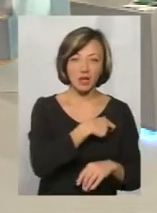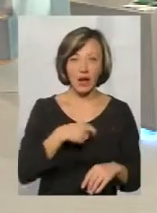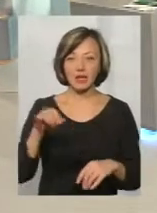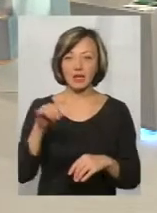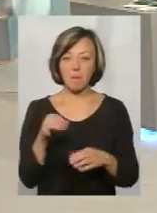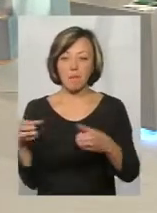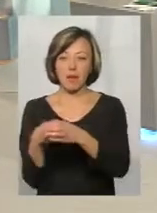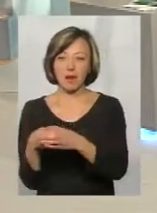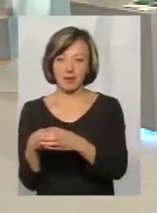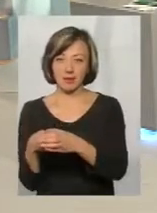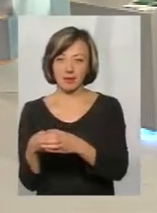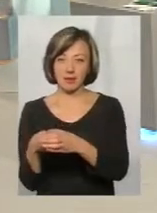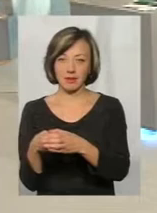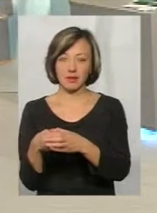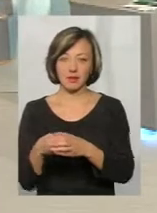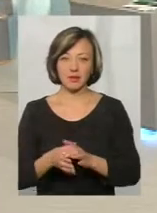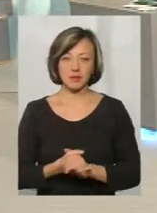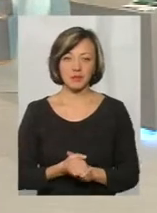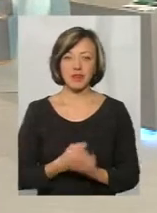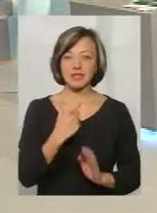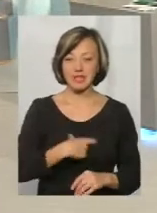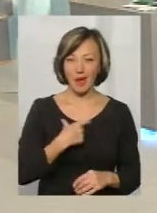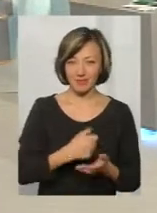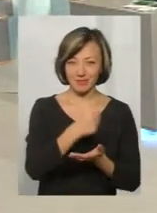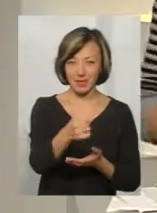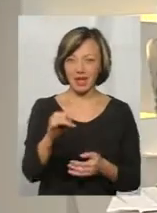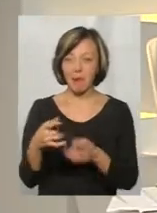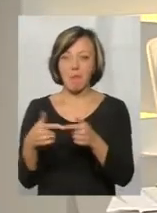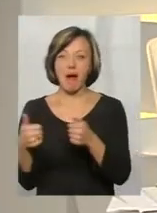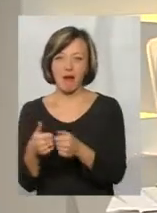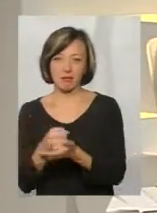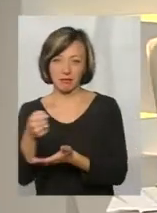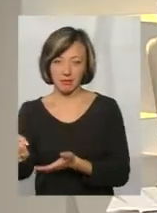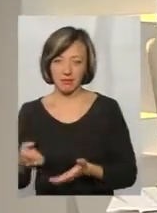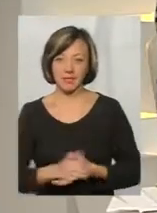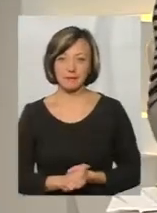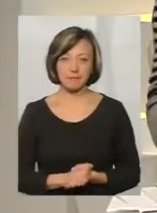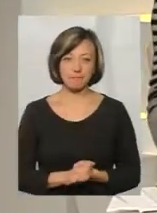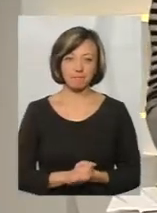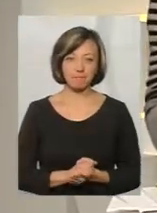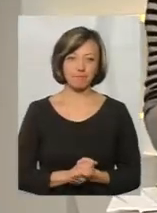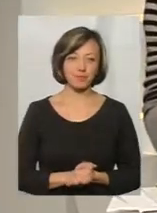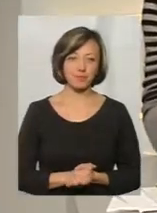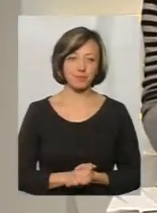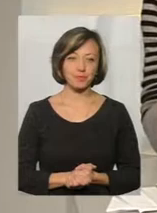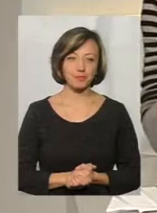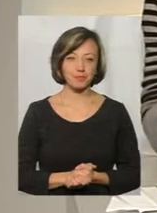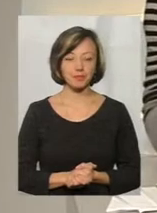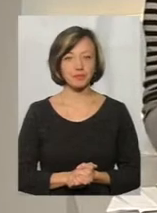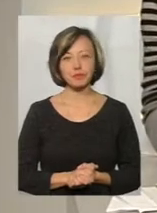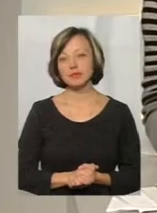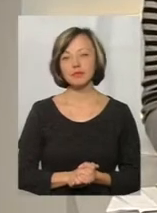партії, і які від себе. Пані Марія, а якщо говорити про, загалом,